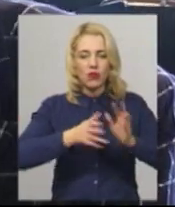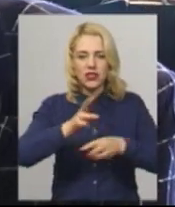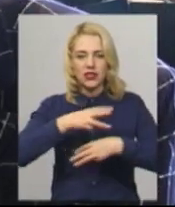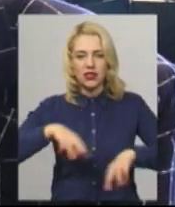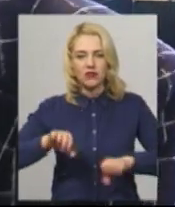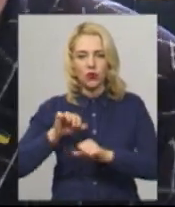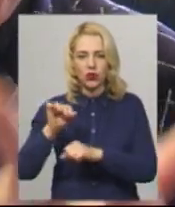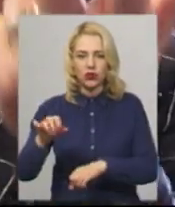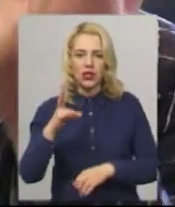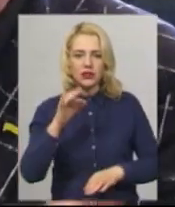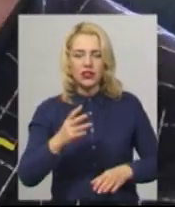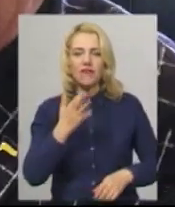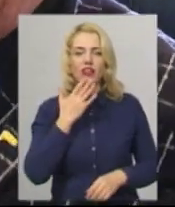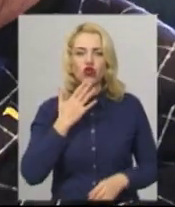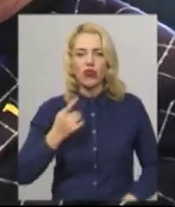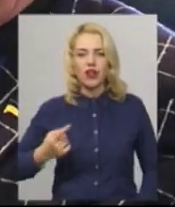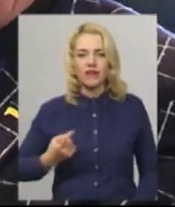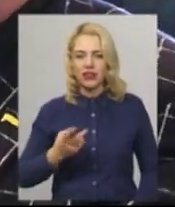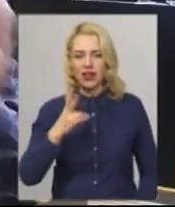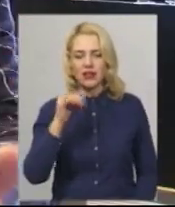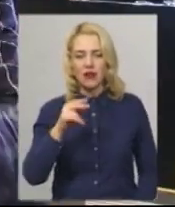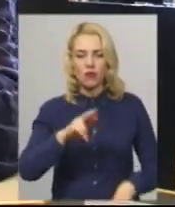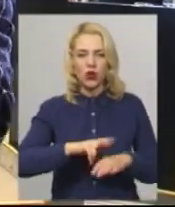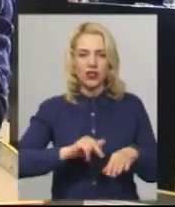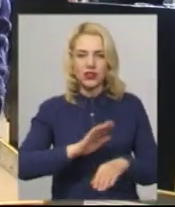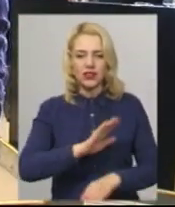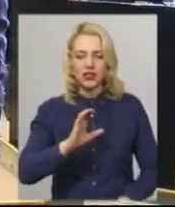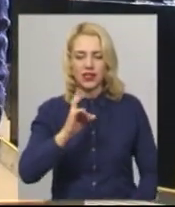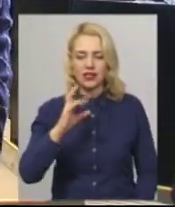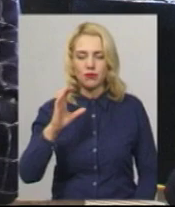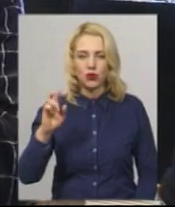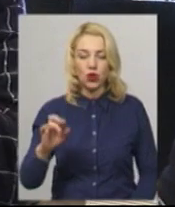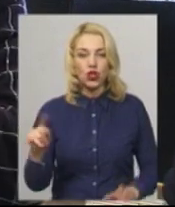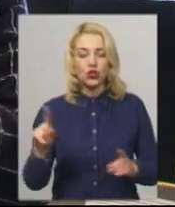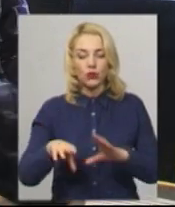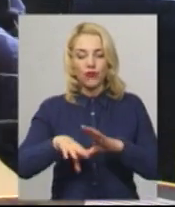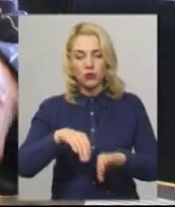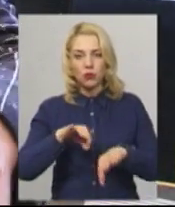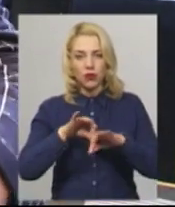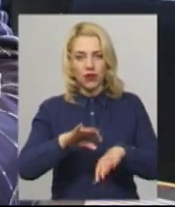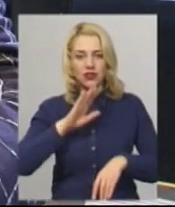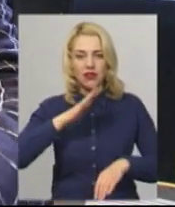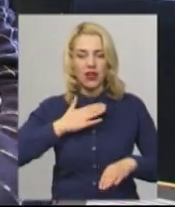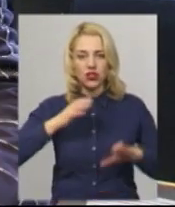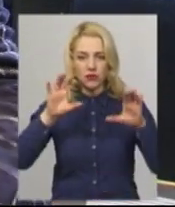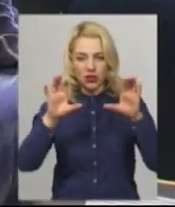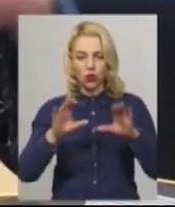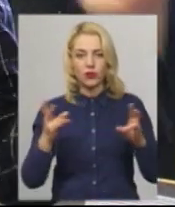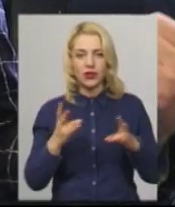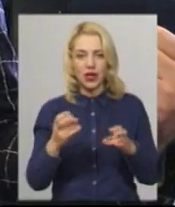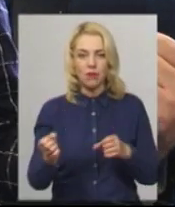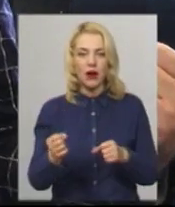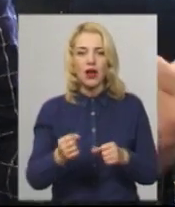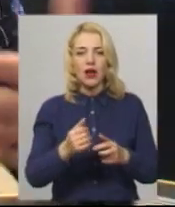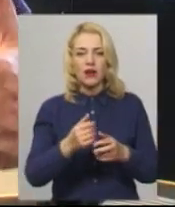ні в Національній гвардії, ні в поліції, ні в СБУ. Для того, щоб вибори провести по нашим законам, треба розброїти